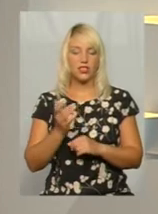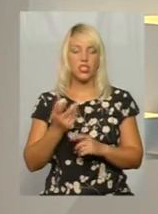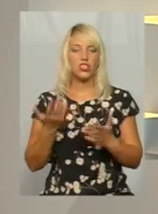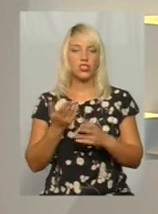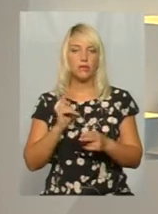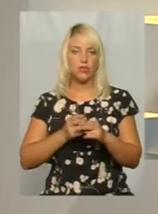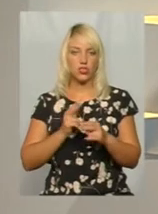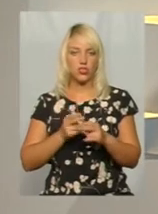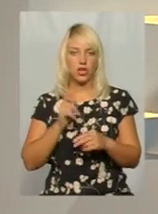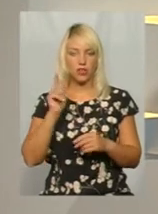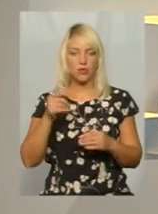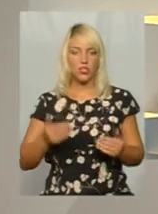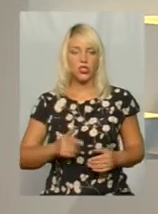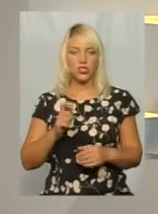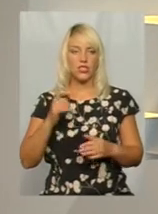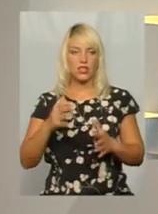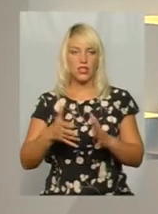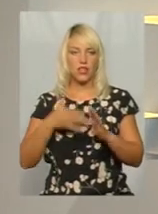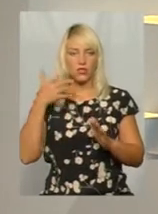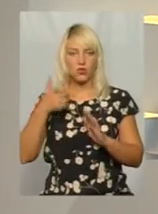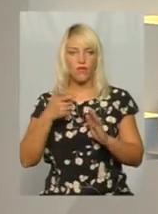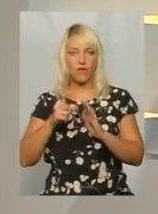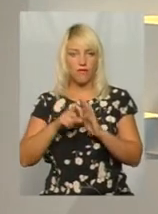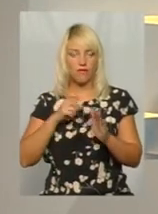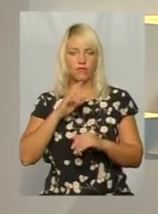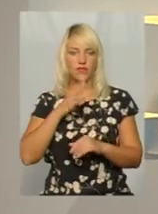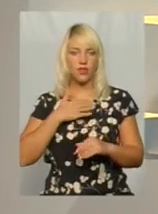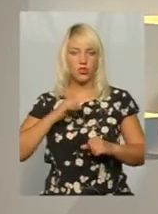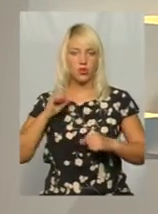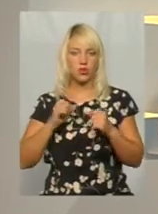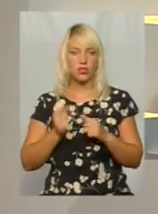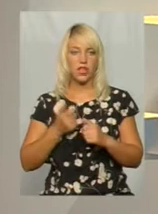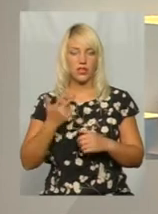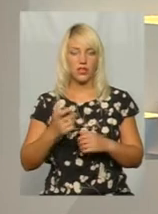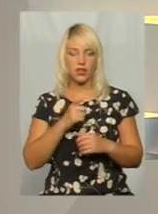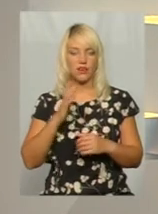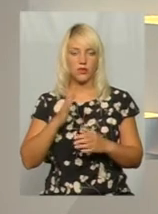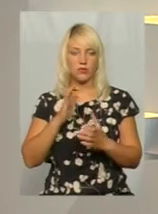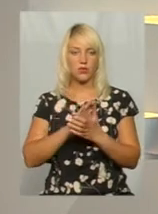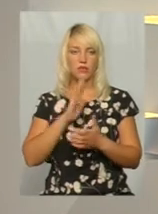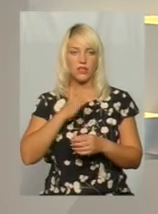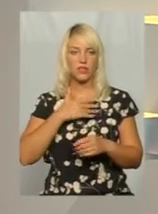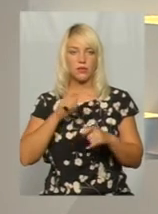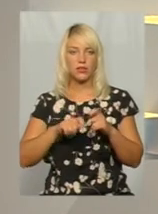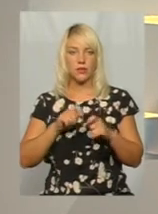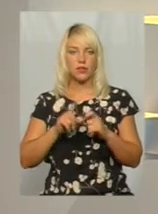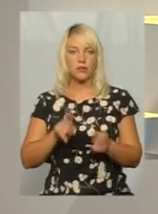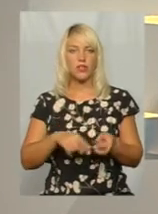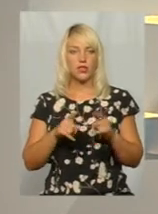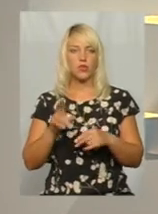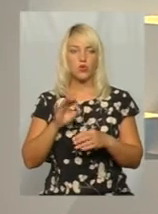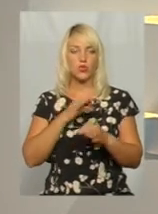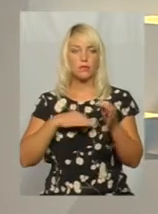тамтешнім жителям, з'ясував наш колега Михайло Жила. За кілька хвилин я познайомлю вас із нашим експертом і перейдемо до